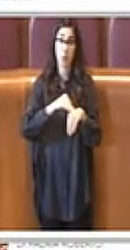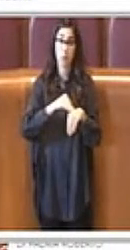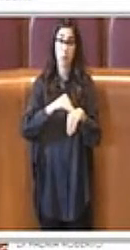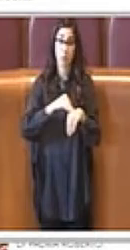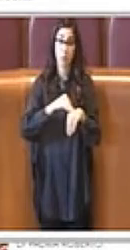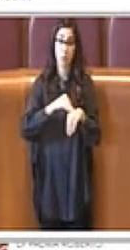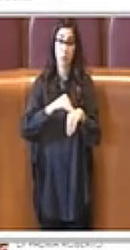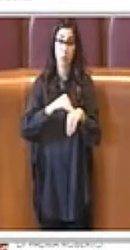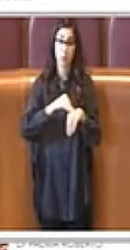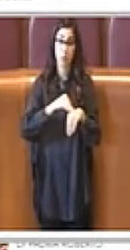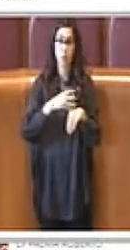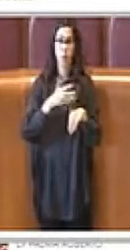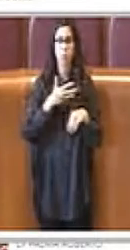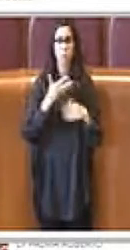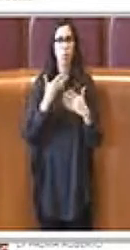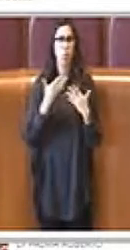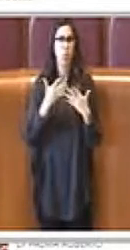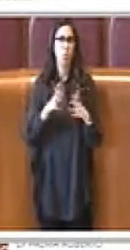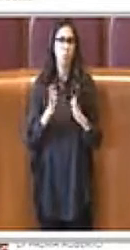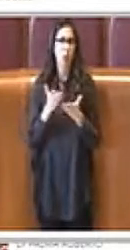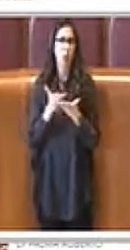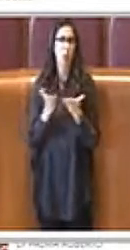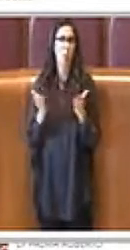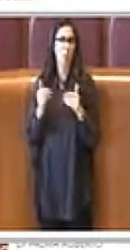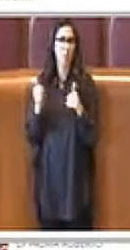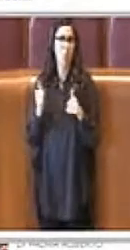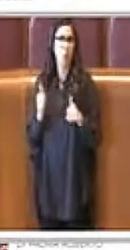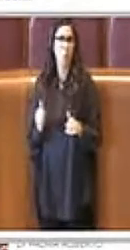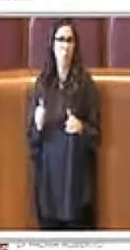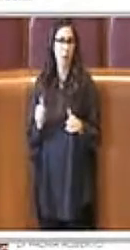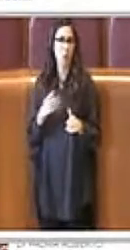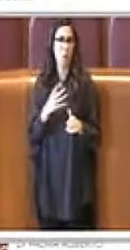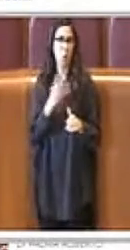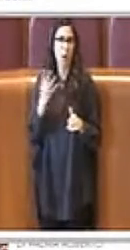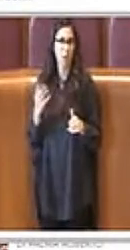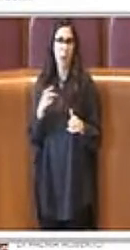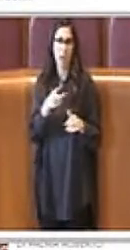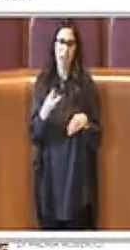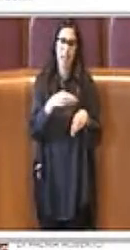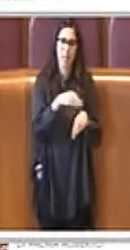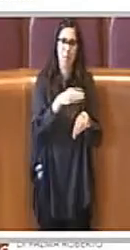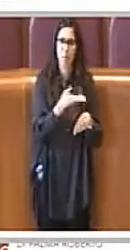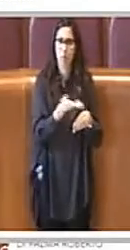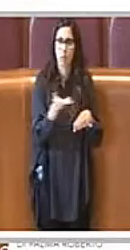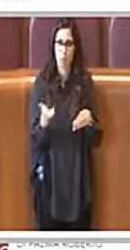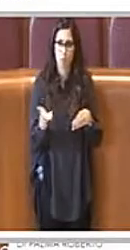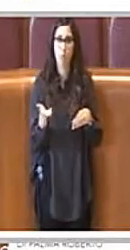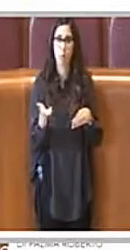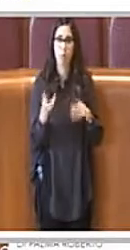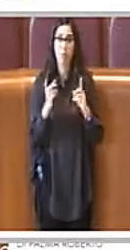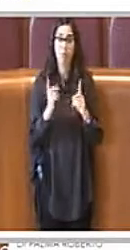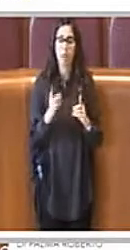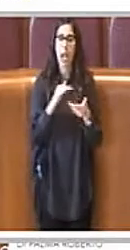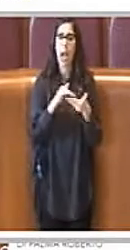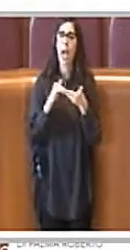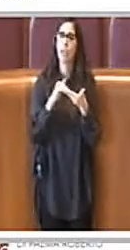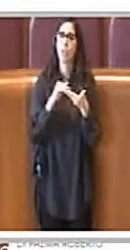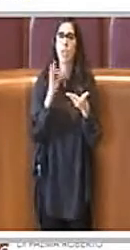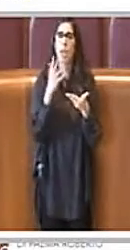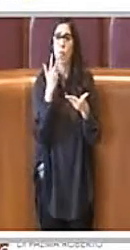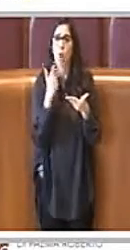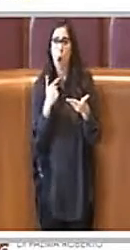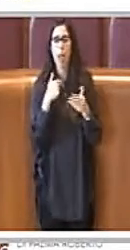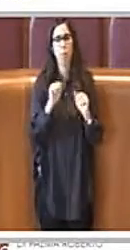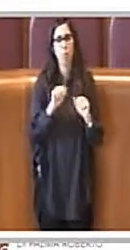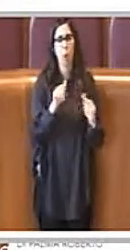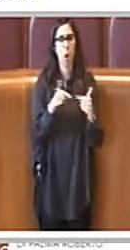Avviso pubblico originario quadriennale alle associazioni che ne dovessero fare richiesta Quindi